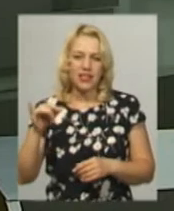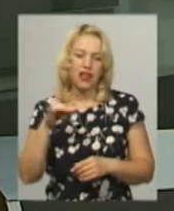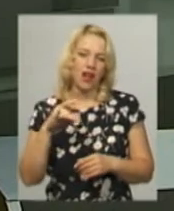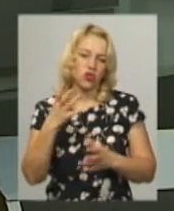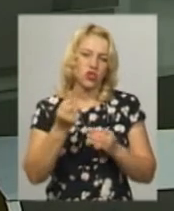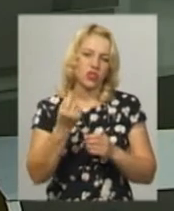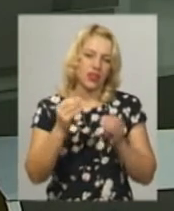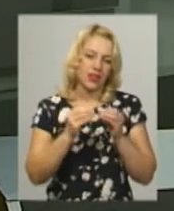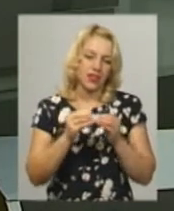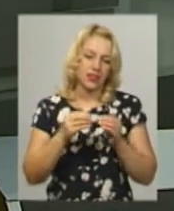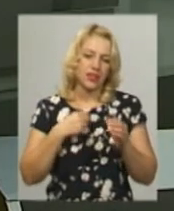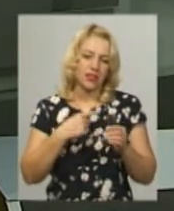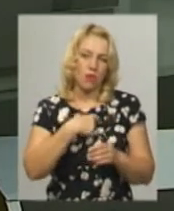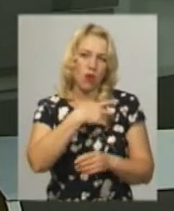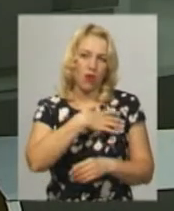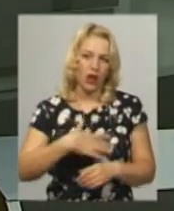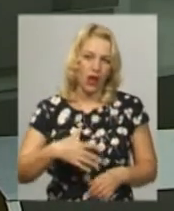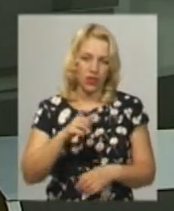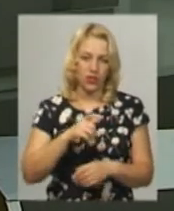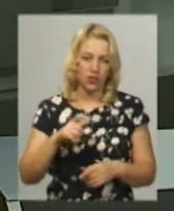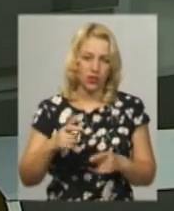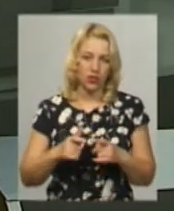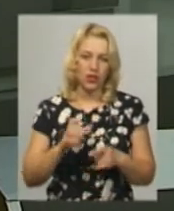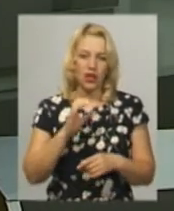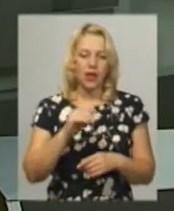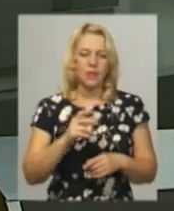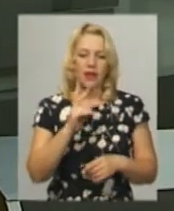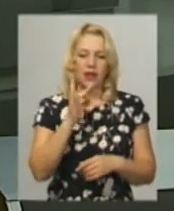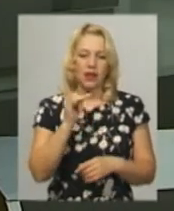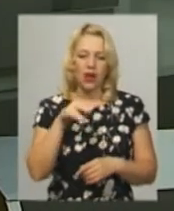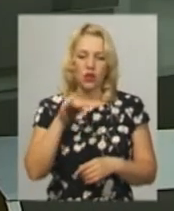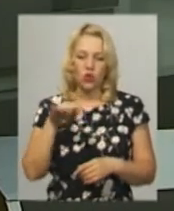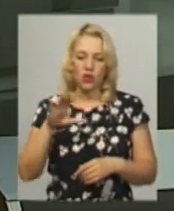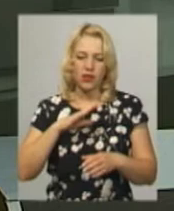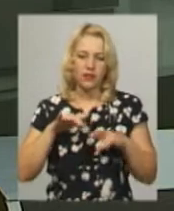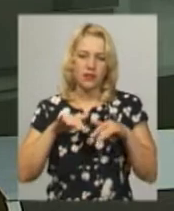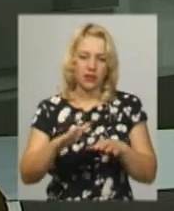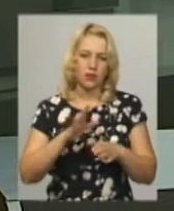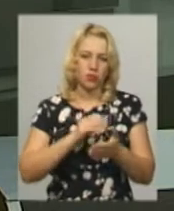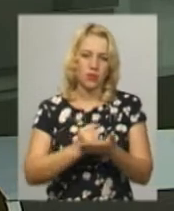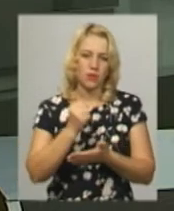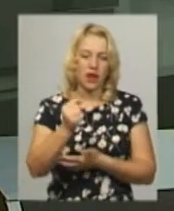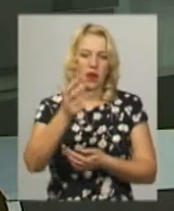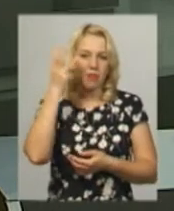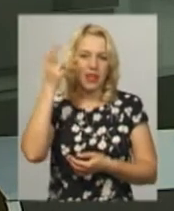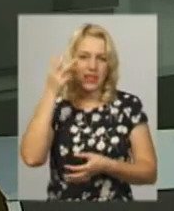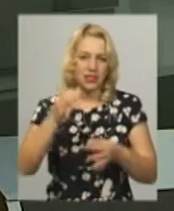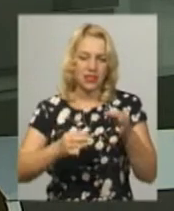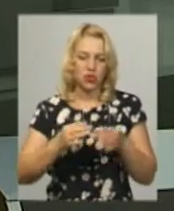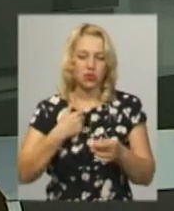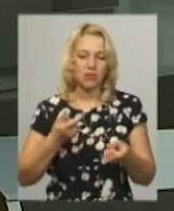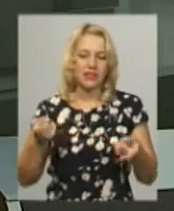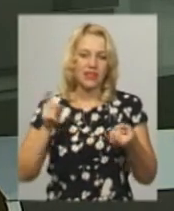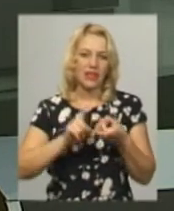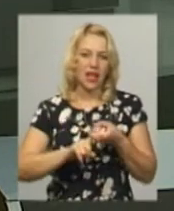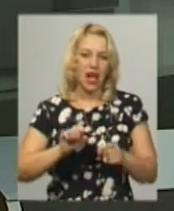колишнього начальника управління СБУ у Хмельницькій області Віктора Крайтора було скеровано до Хмельницького міськрайонного суду. Ми зв'язалися із